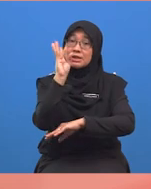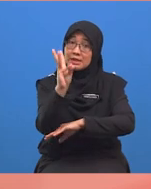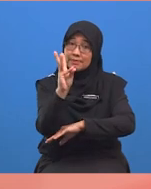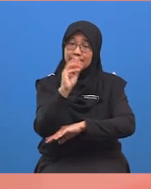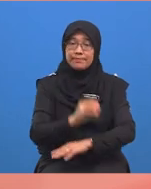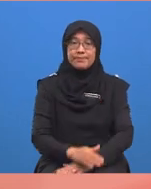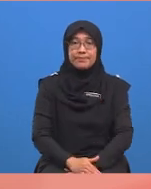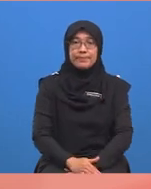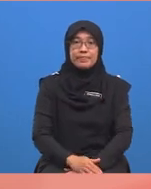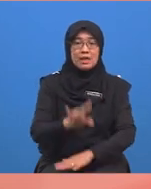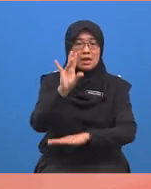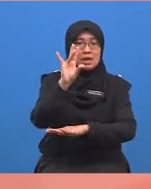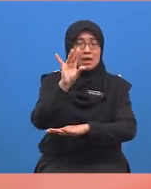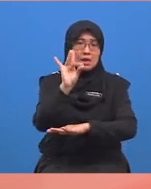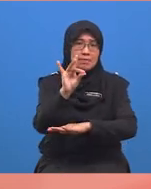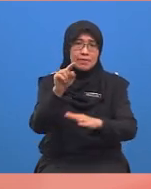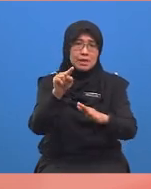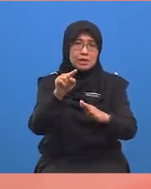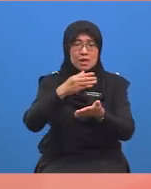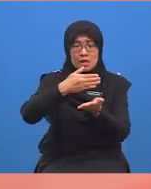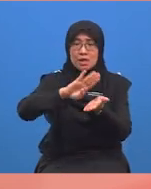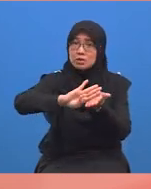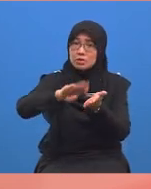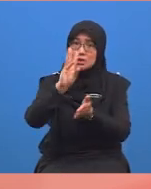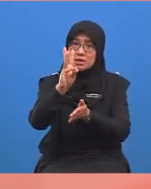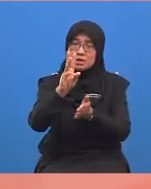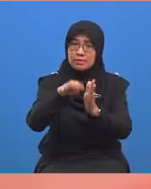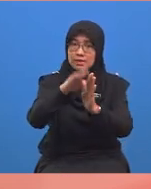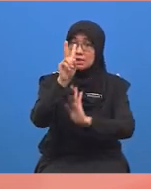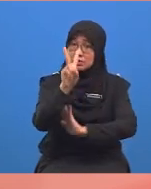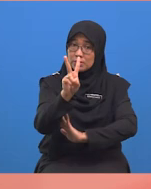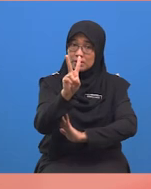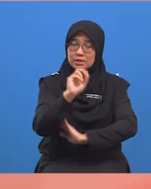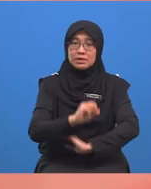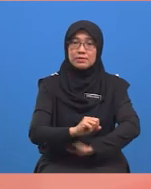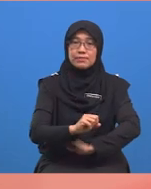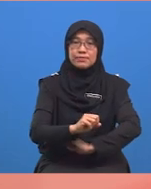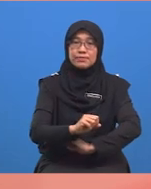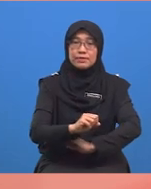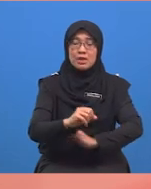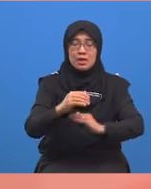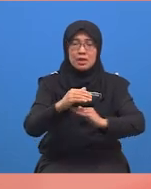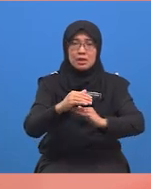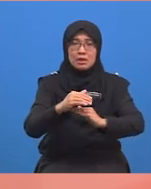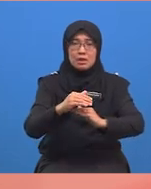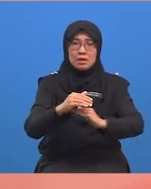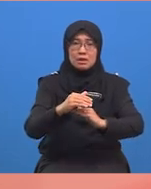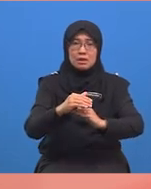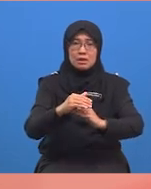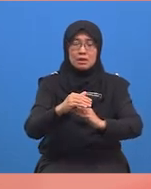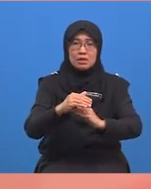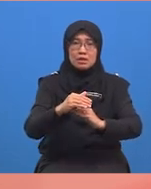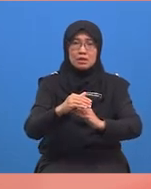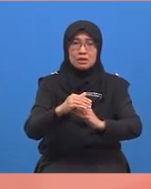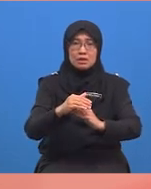dengan enam. Lapan tolak enam bakinya adalah dua. Nilai yang hampir dengan